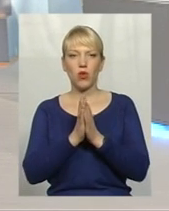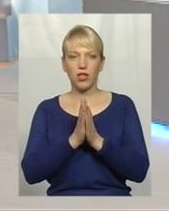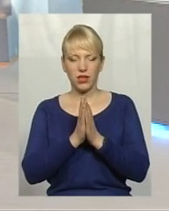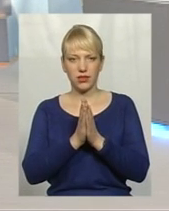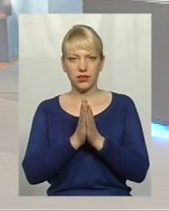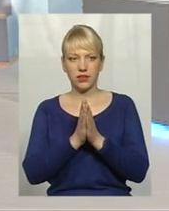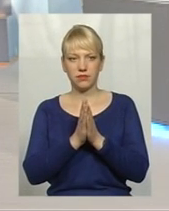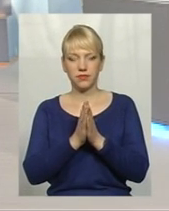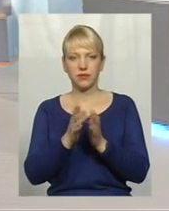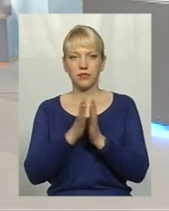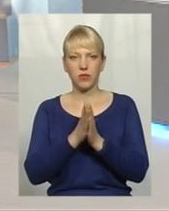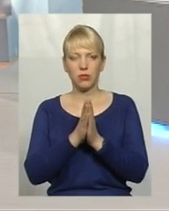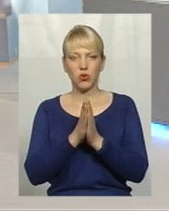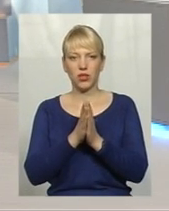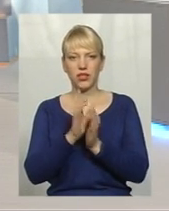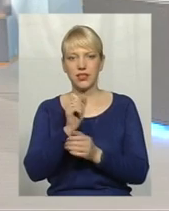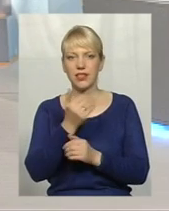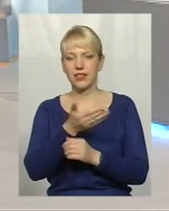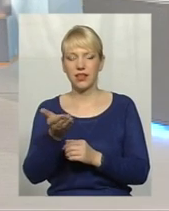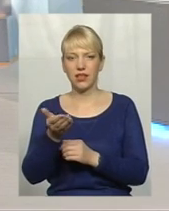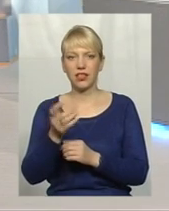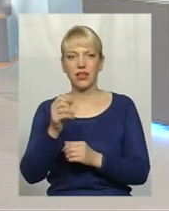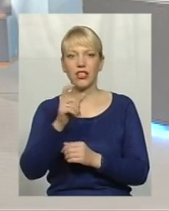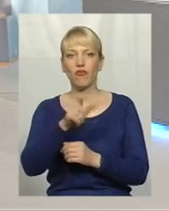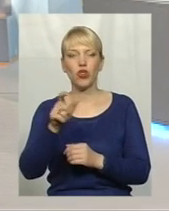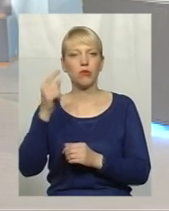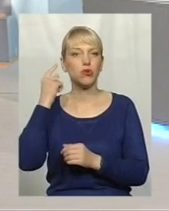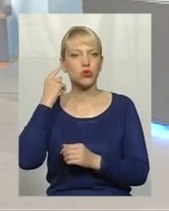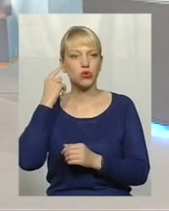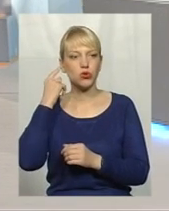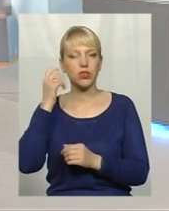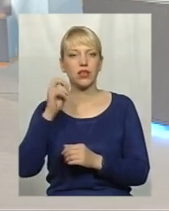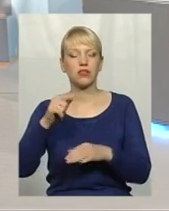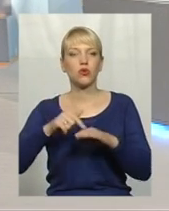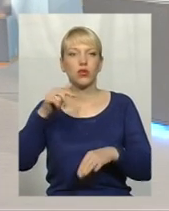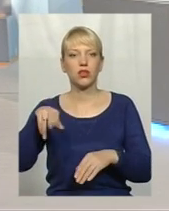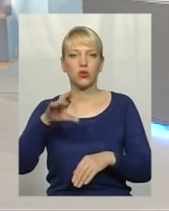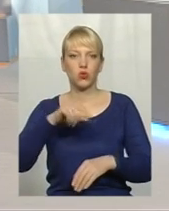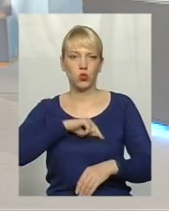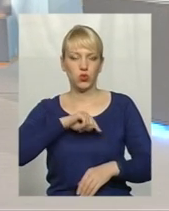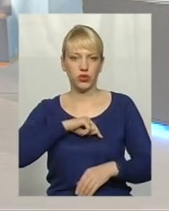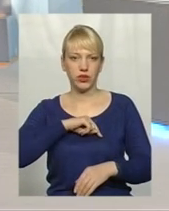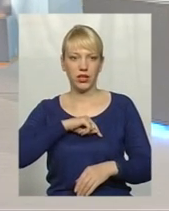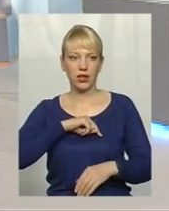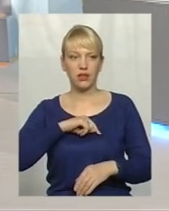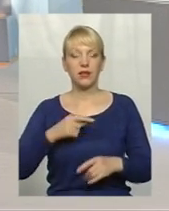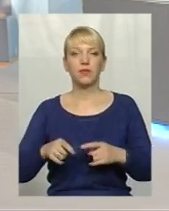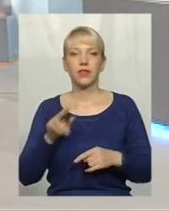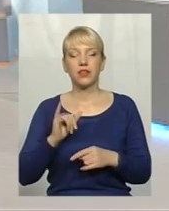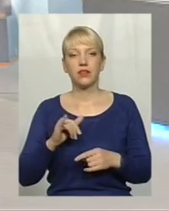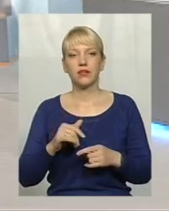ми молились за них. І вони почули, як мало треба, дотик до душі, пускати в цю ситуацію